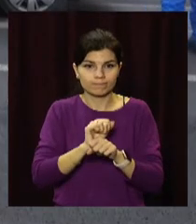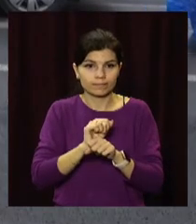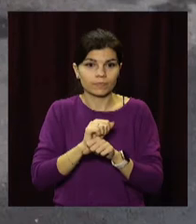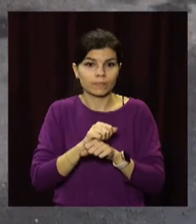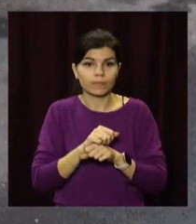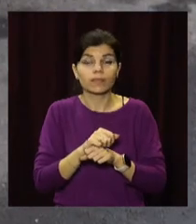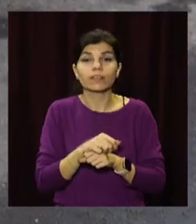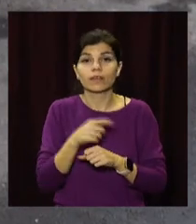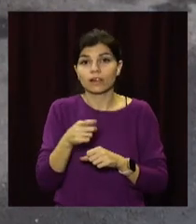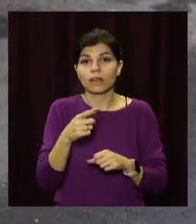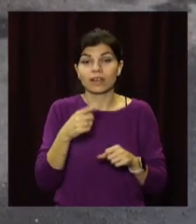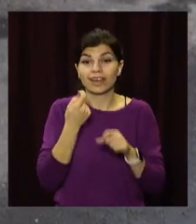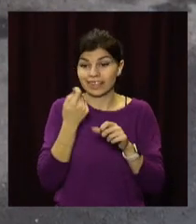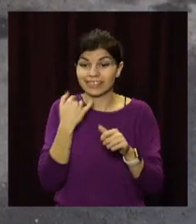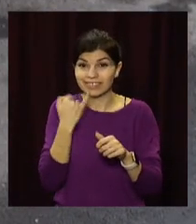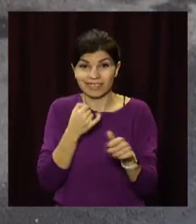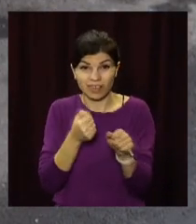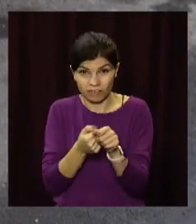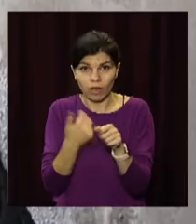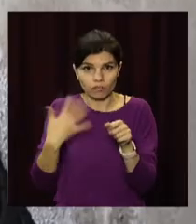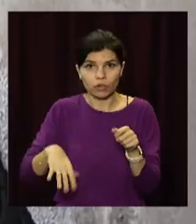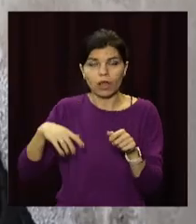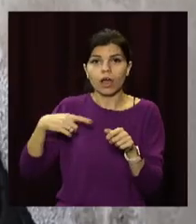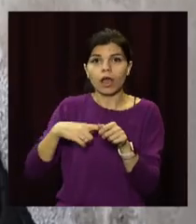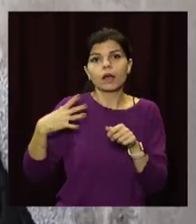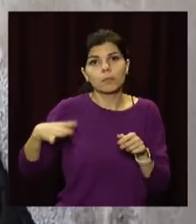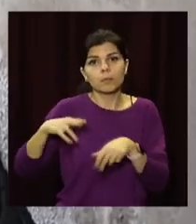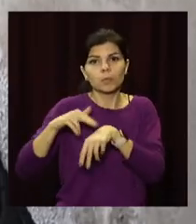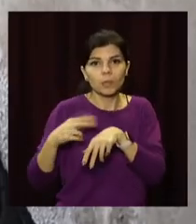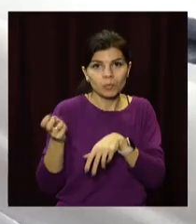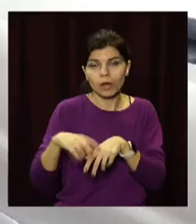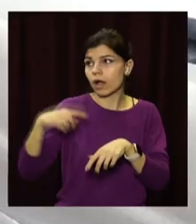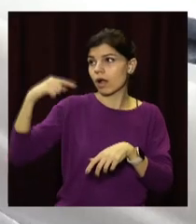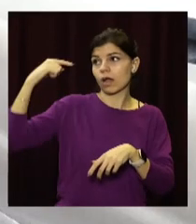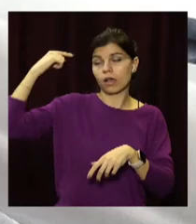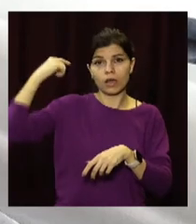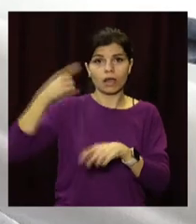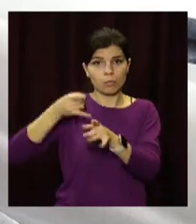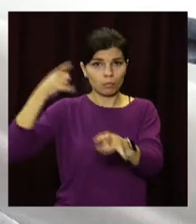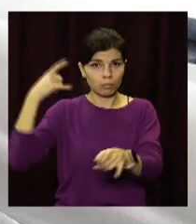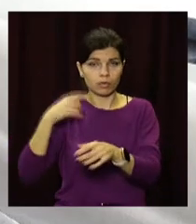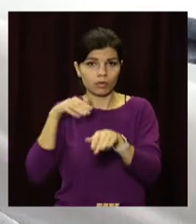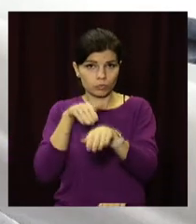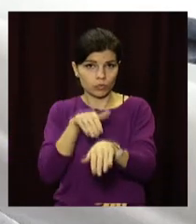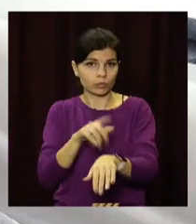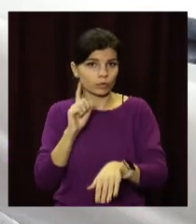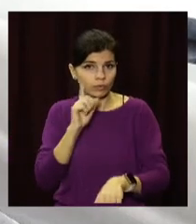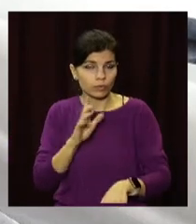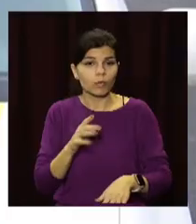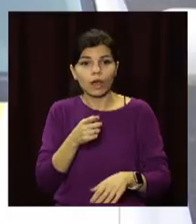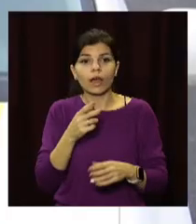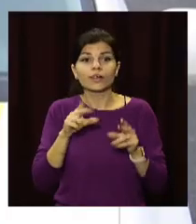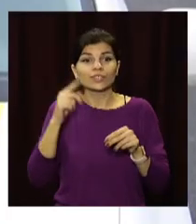ненадовго паралізувало рух транспорту. За попередньою інформацією, водій Део хотів перестроїтись в іншу смугу руху. Однак не розрахував і